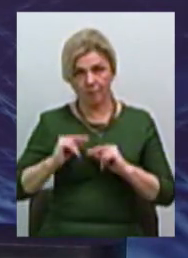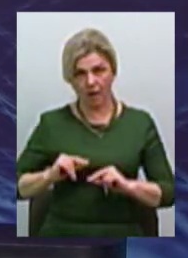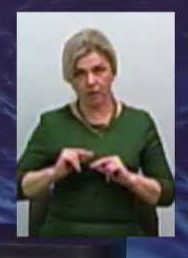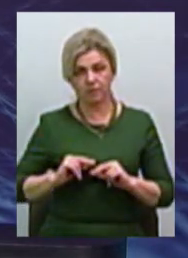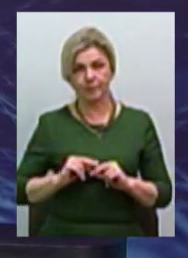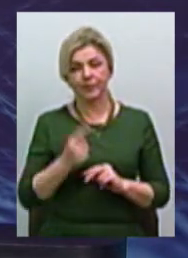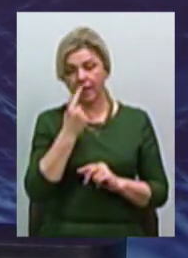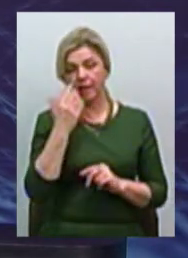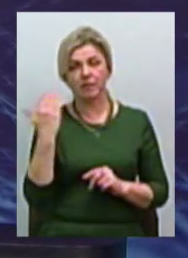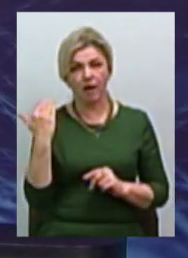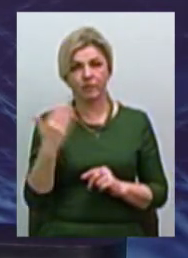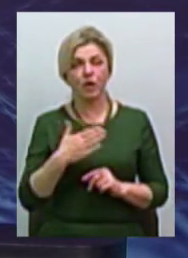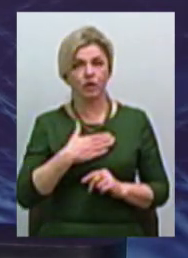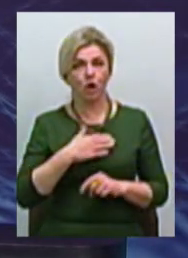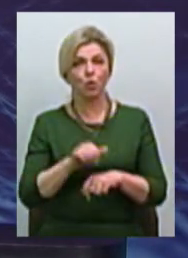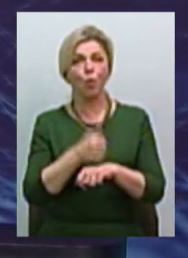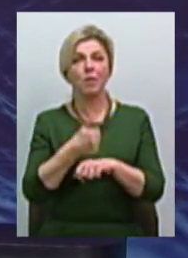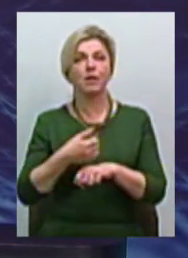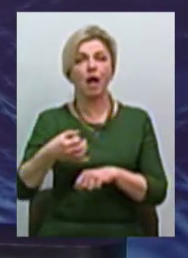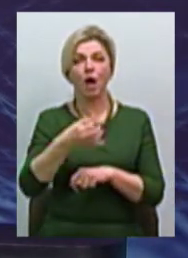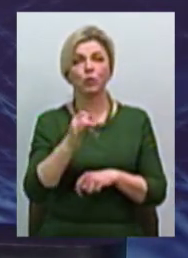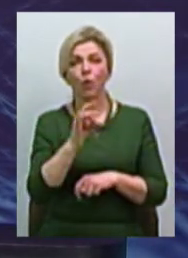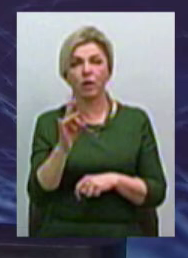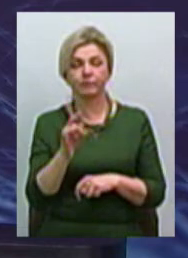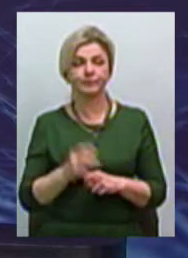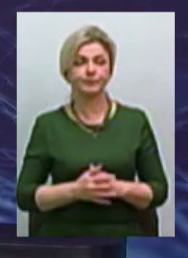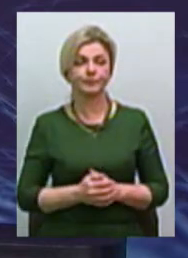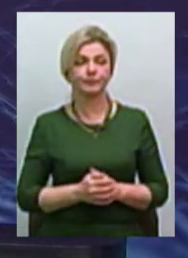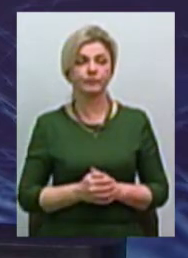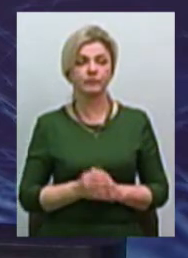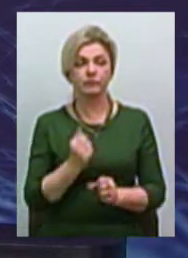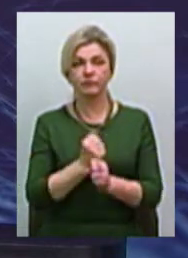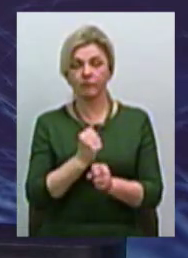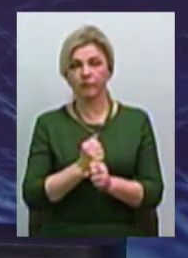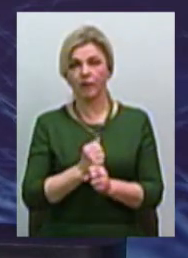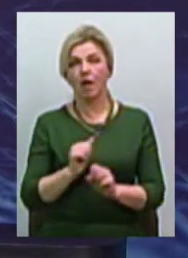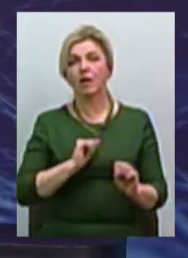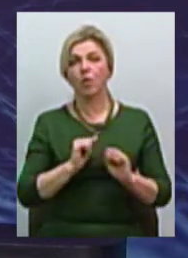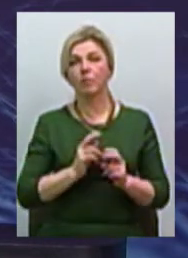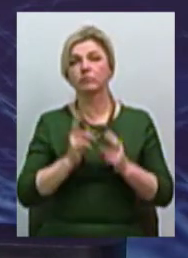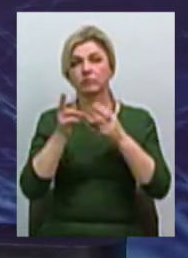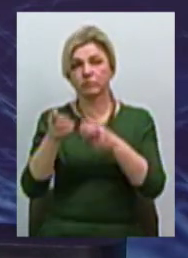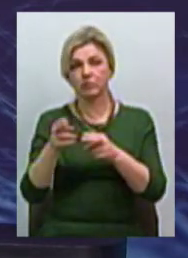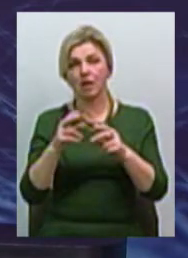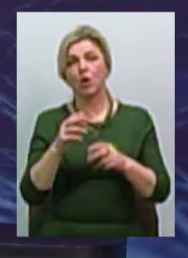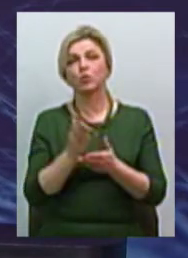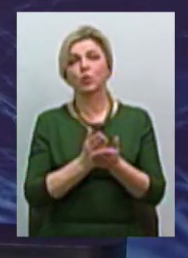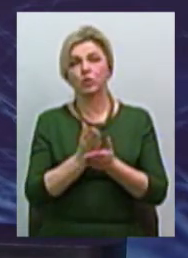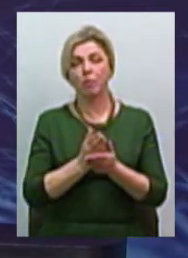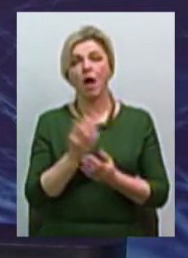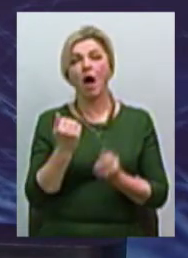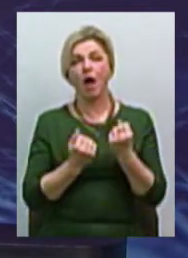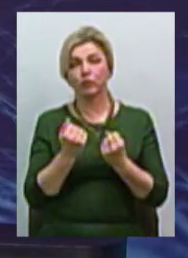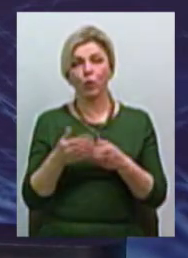а нещодавно наш губернатор робив робочий візит до агентства Служби автомобільних дорог